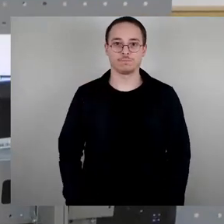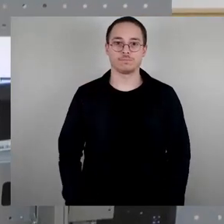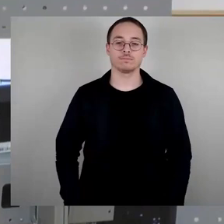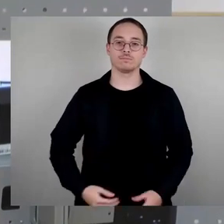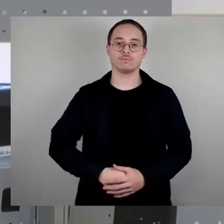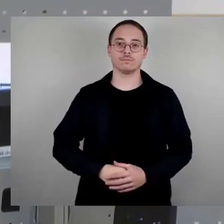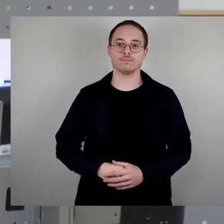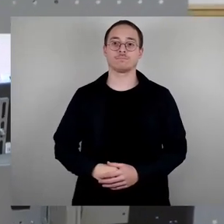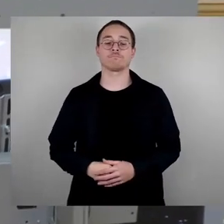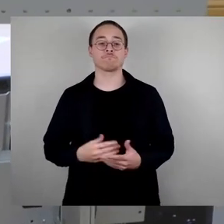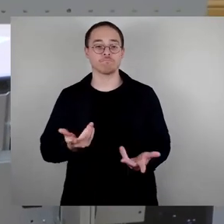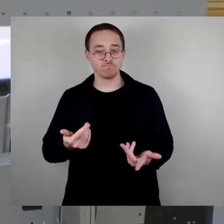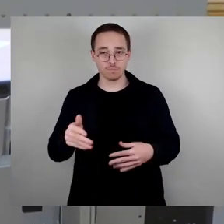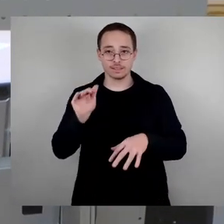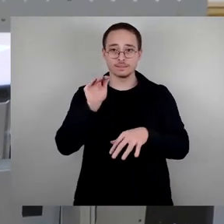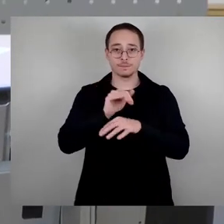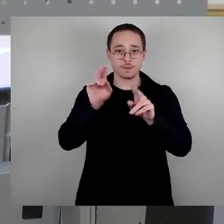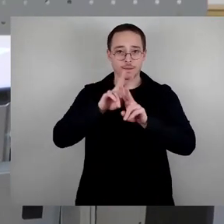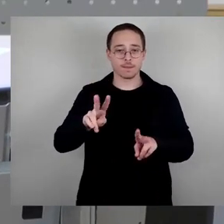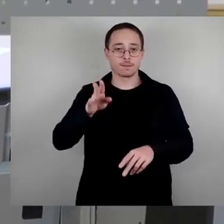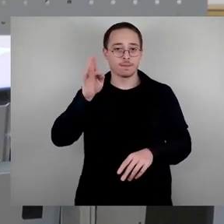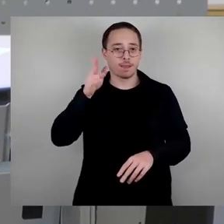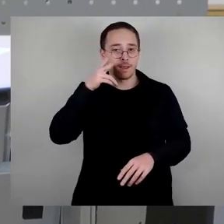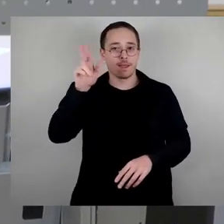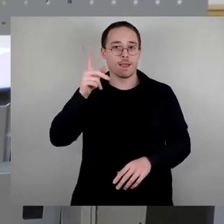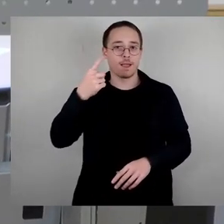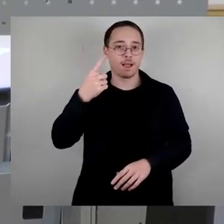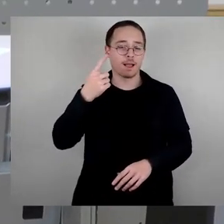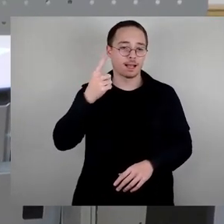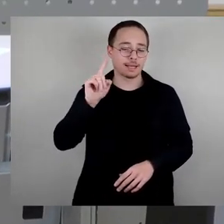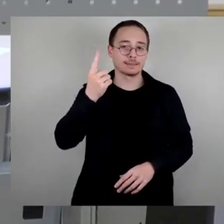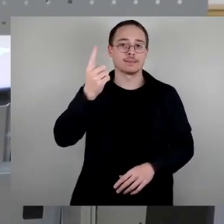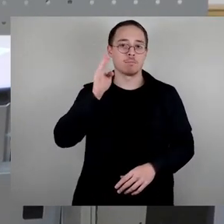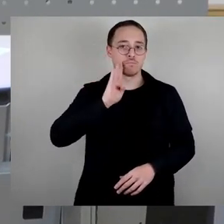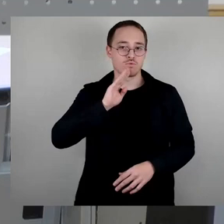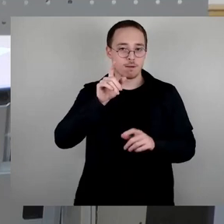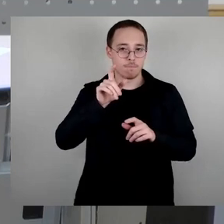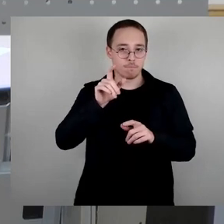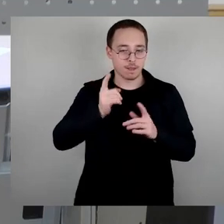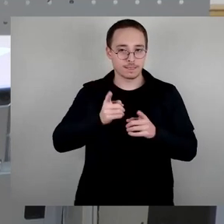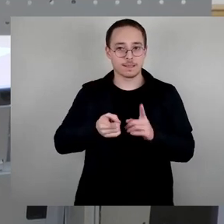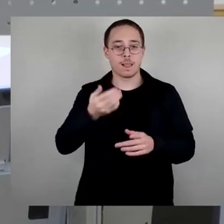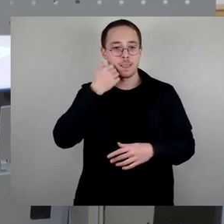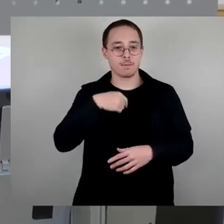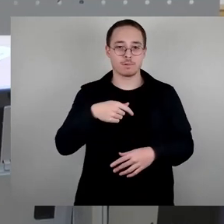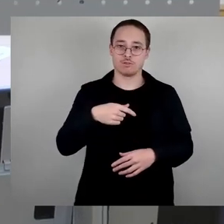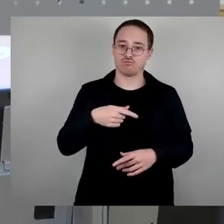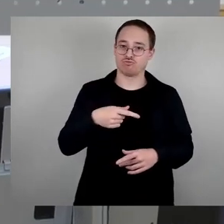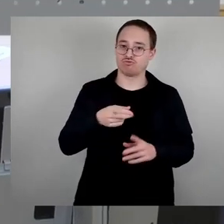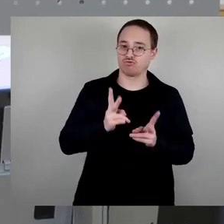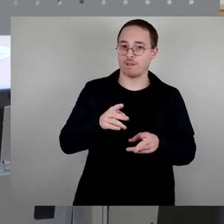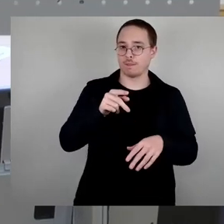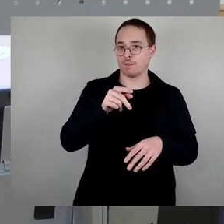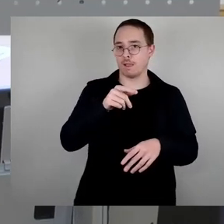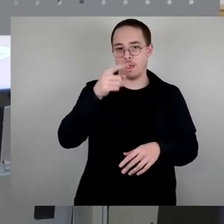Sehr geehrter Herr Erster Bürgermeister, liebe Stadträte, liebe Stadträte, also ich bin am 13. Februar bei keiner